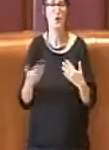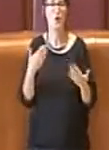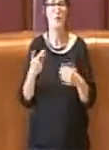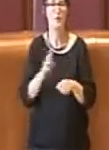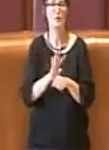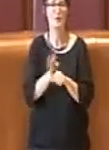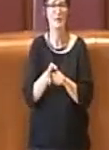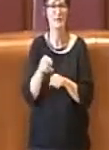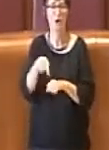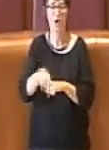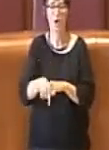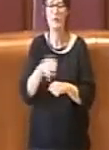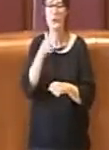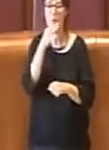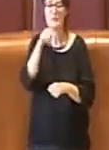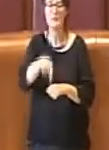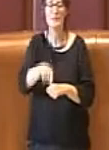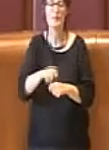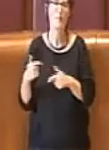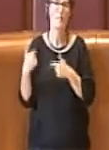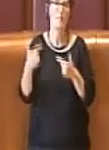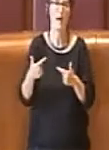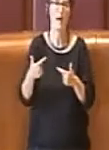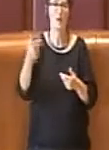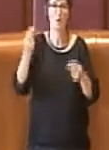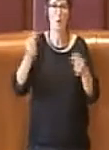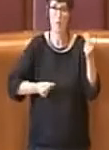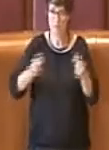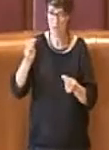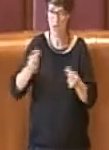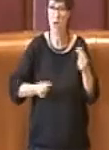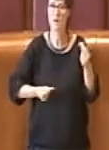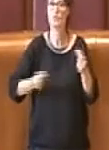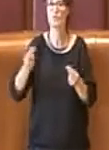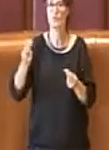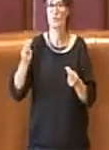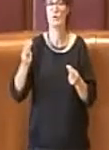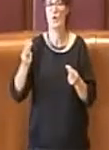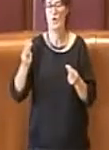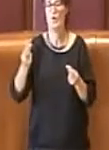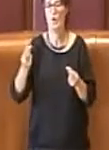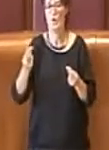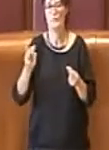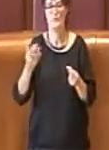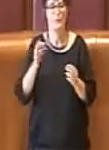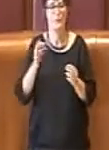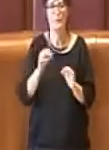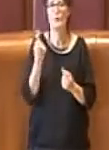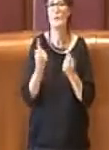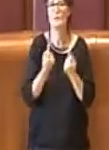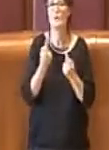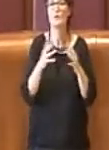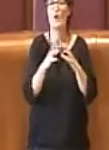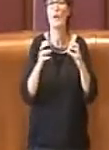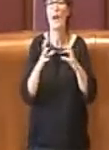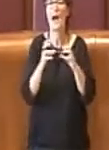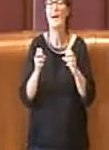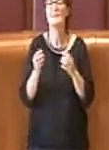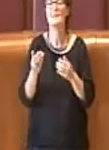gli impatti sul bilancio, la situazione delle partecipate, in particolare della